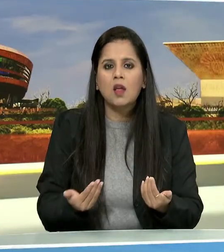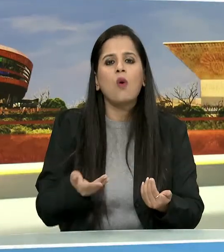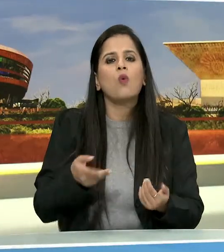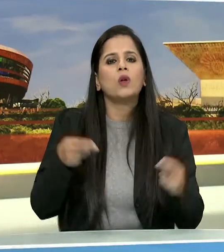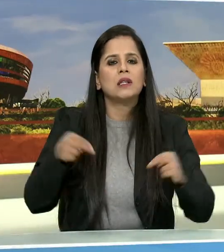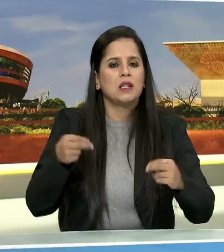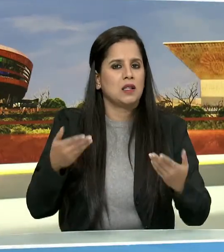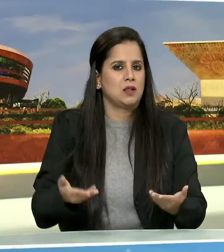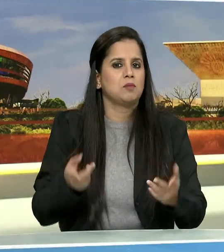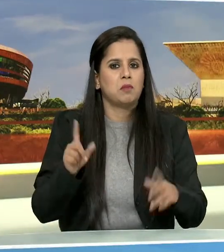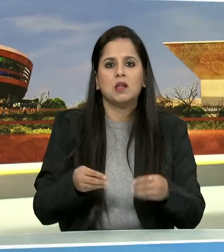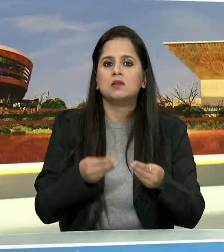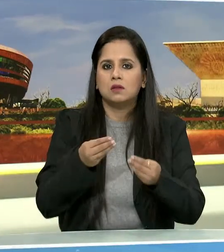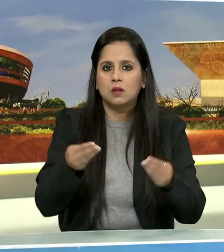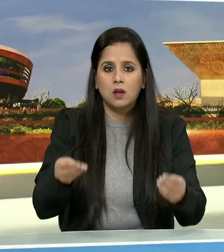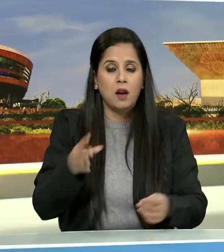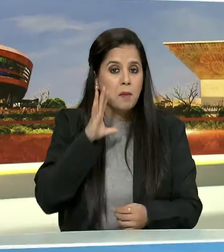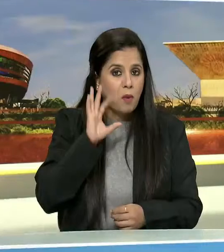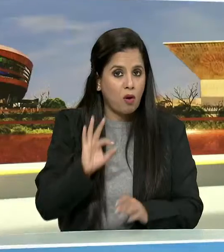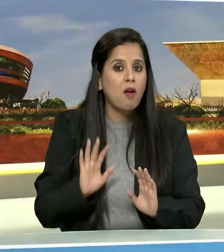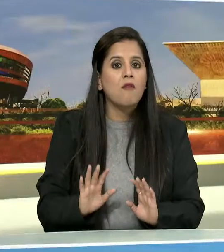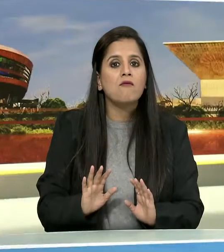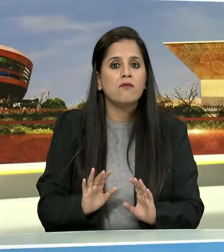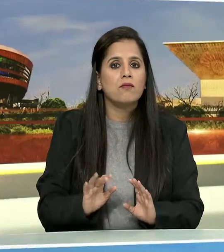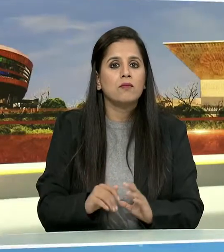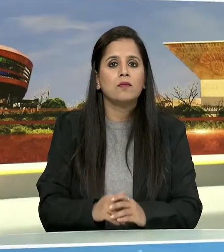की मांग है बहुत आवश्यक है